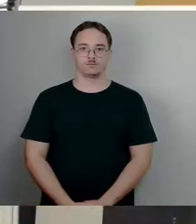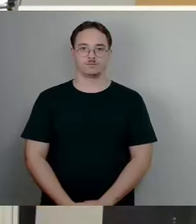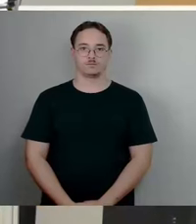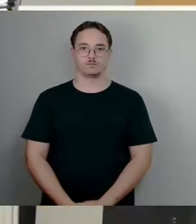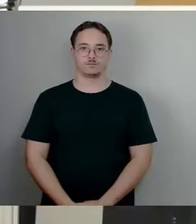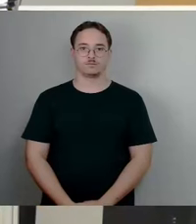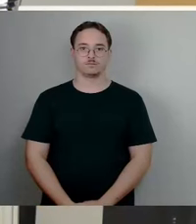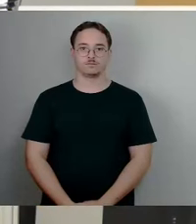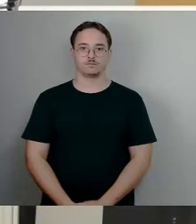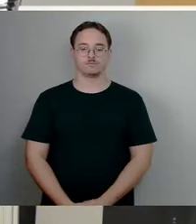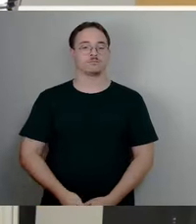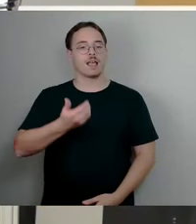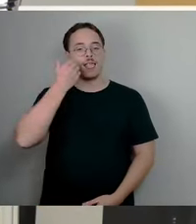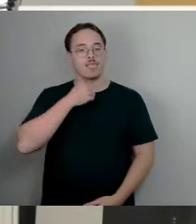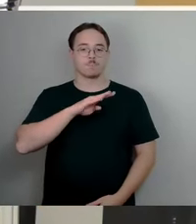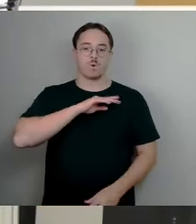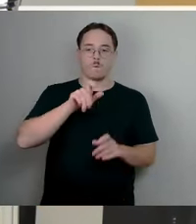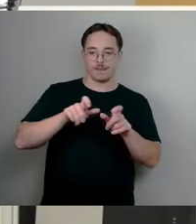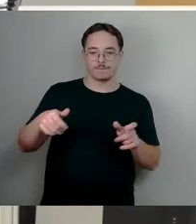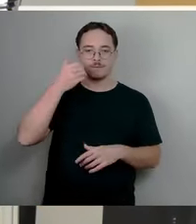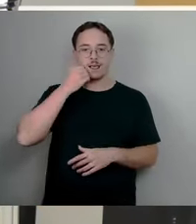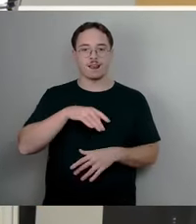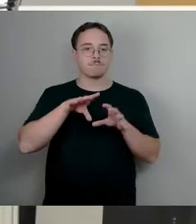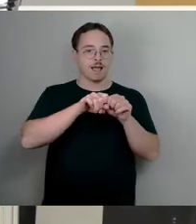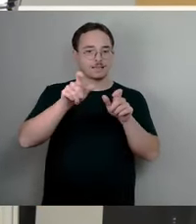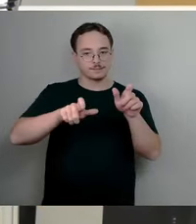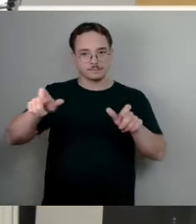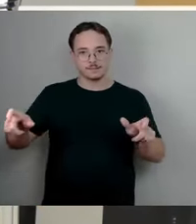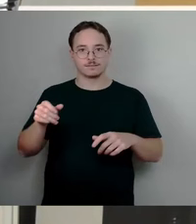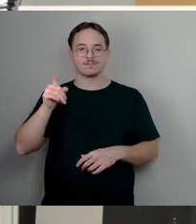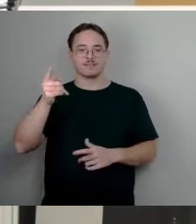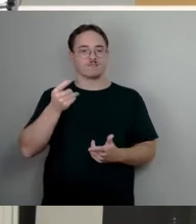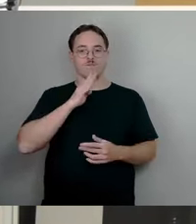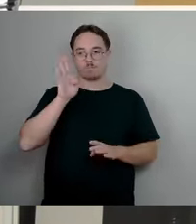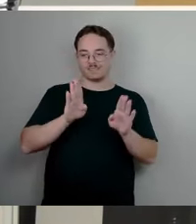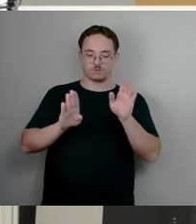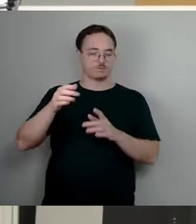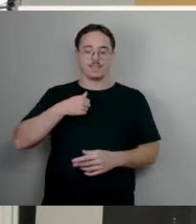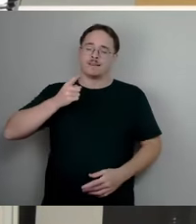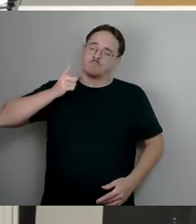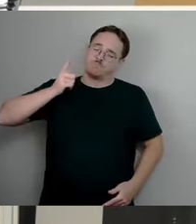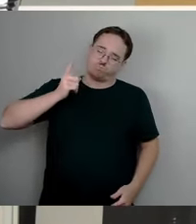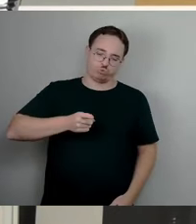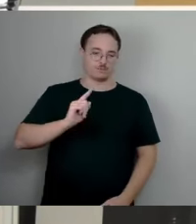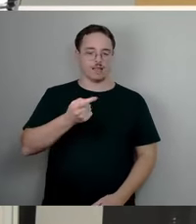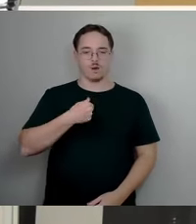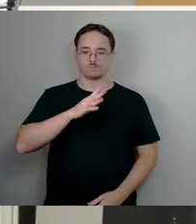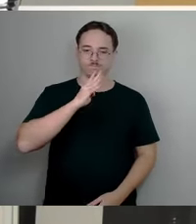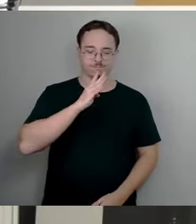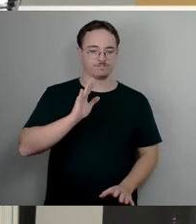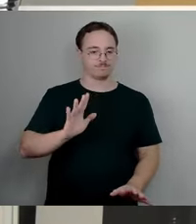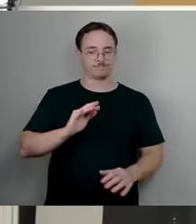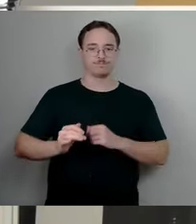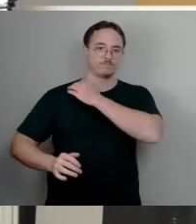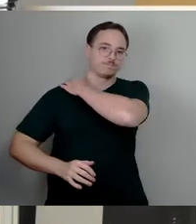Liebe Kolleginnen, liebe Kollegen, liebe Gäste, auf diesen Wortmeldungen muss ich mich dann doch noch einmal äußern. Der Ergänzungsantrag